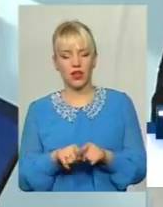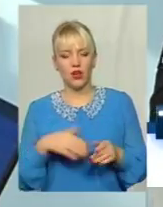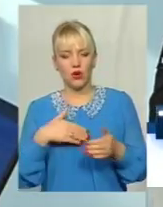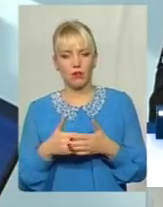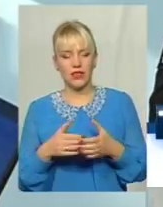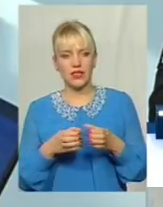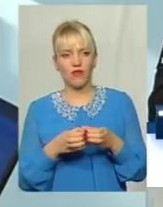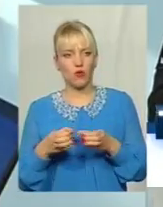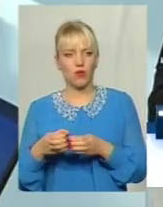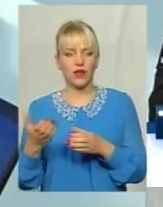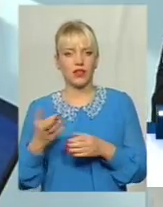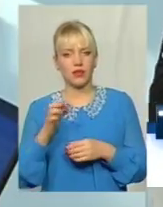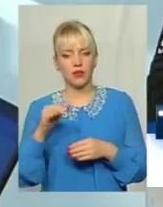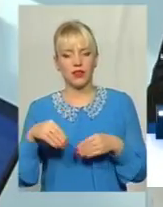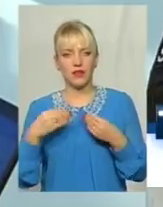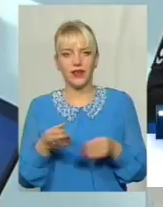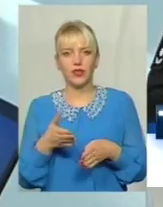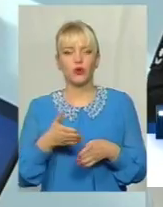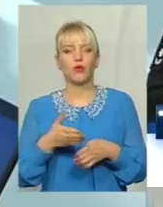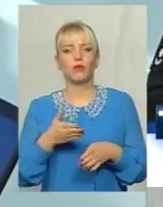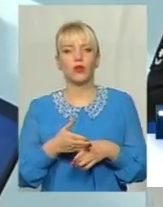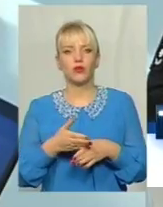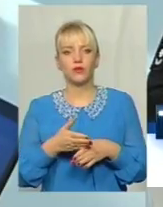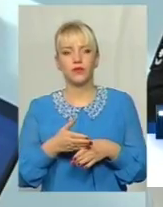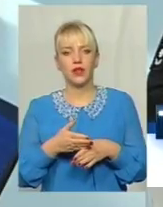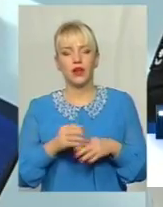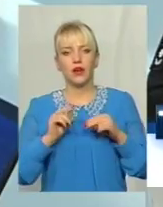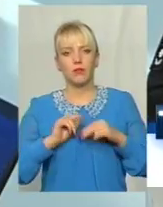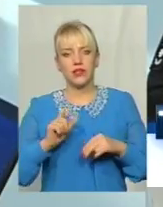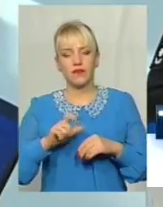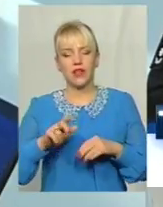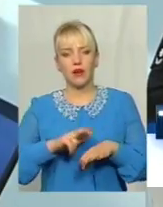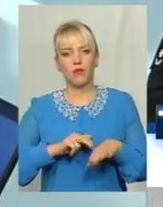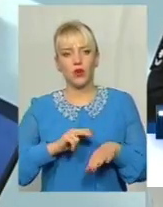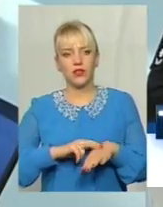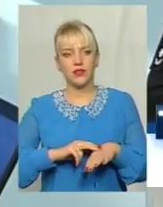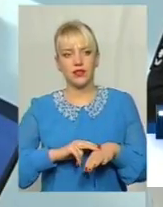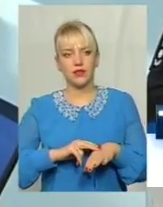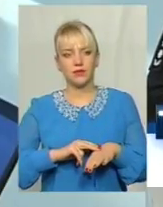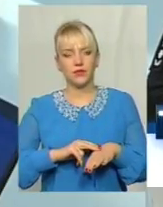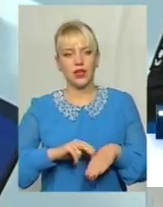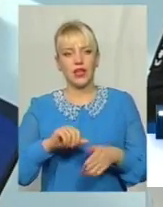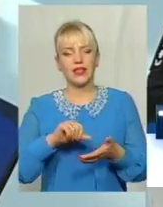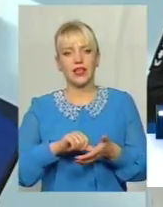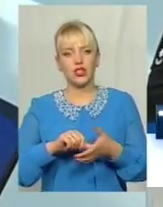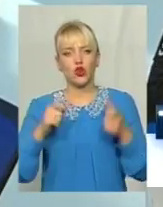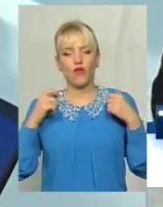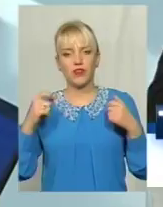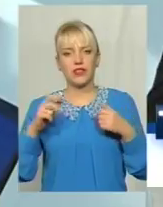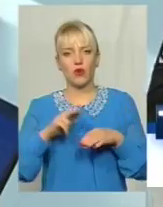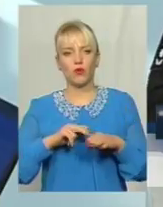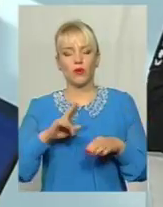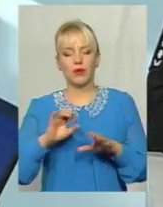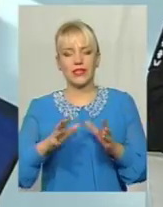формування Які б надавали допомогу Працівникам поліції Дільничному офіцеру поліції І при